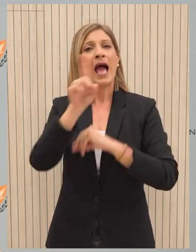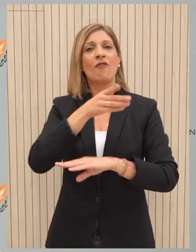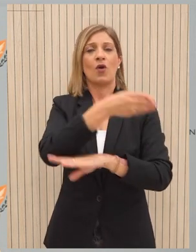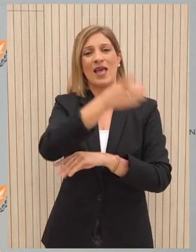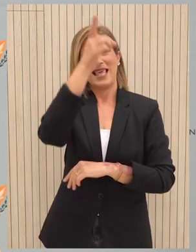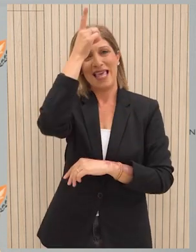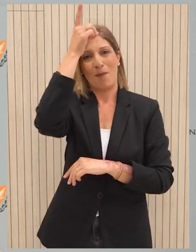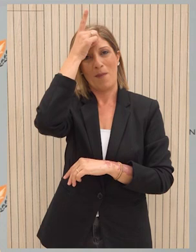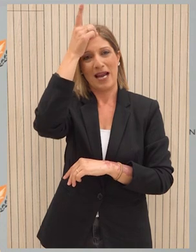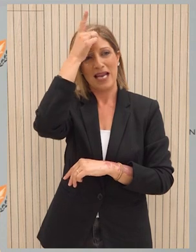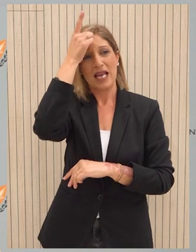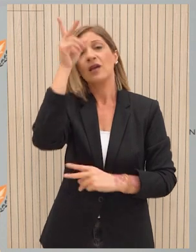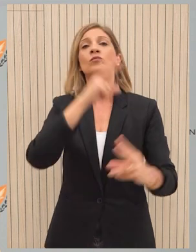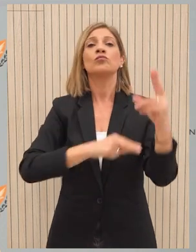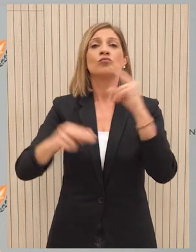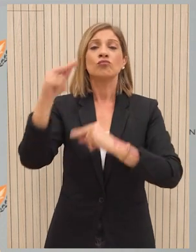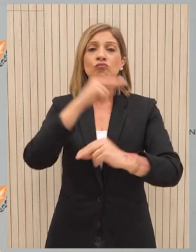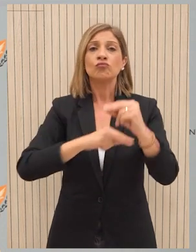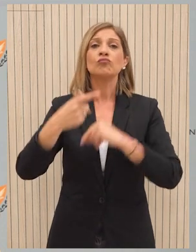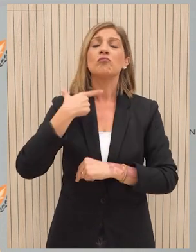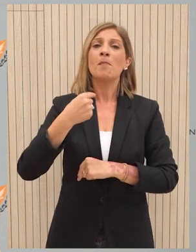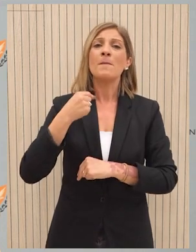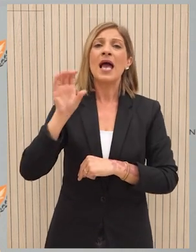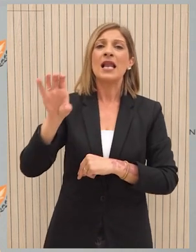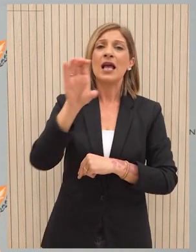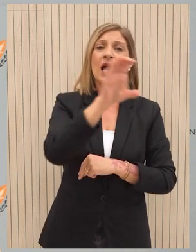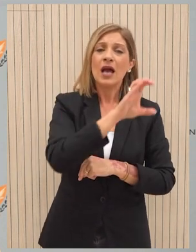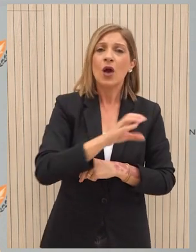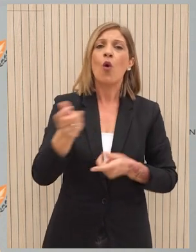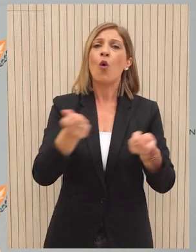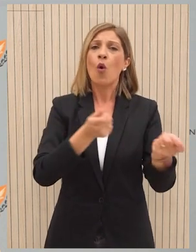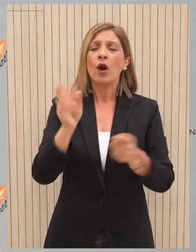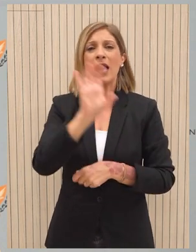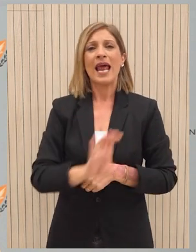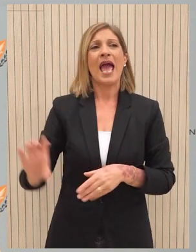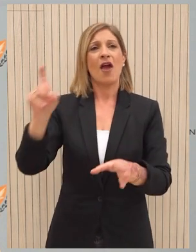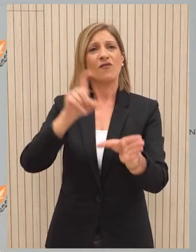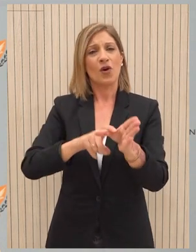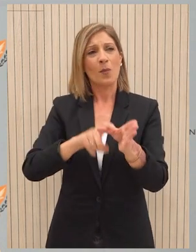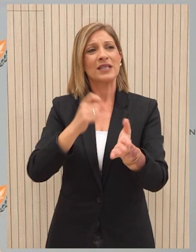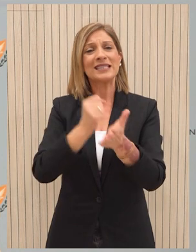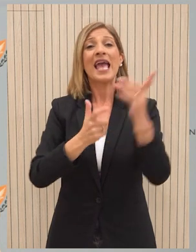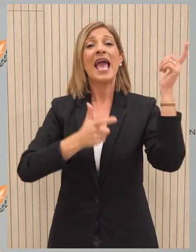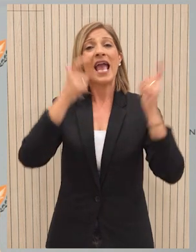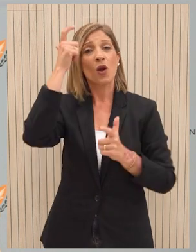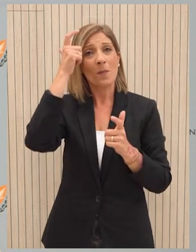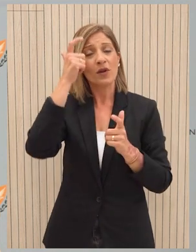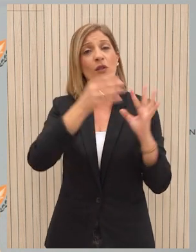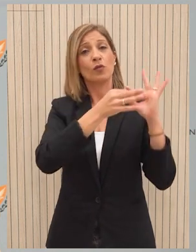Γερμανία. Οι διπλωματικές επαφές με τα κράτη της περιοχής, τα θεσμικά όργανα της Ευρωπαϊκής Ένωσης αλλά και τα ΕΕ